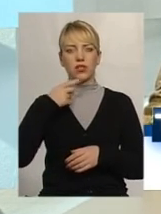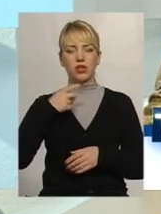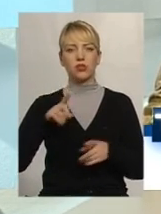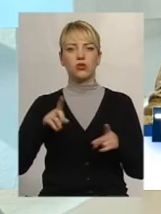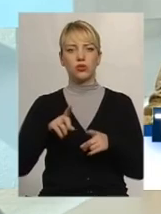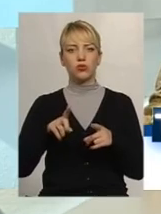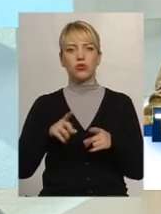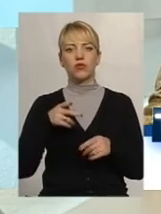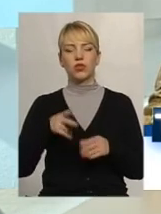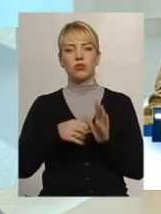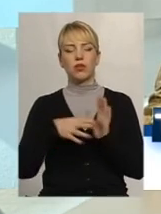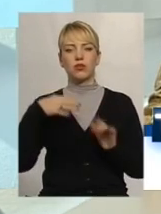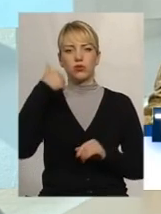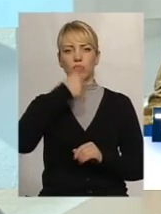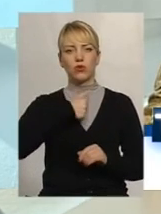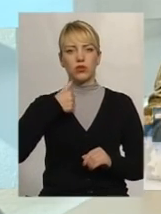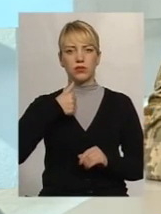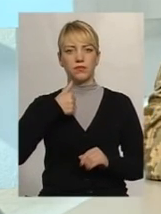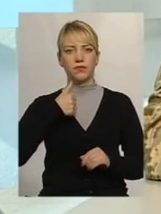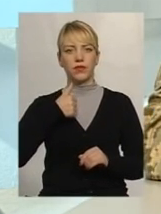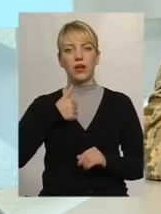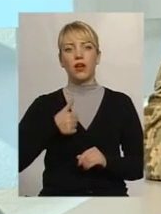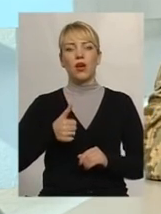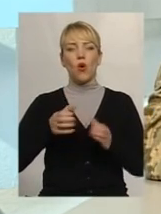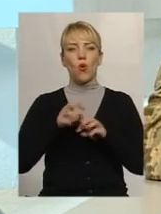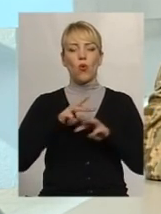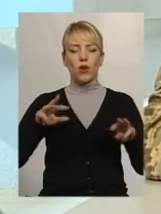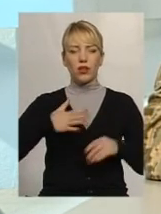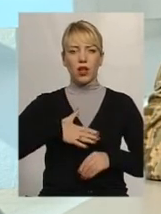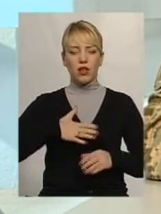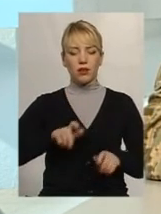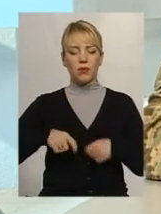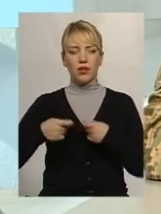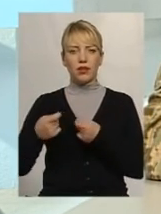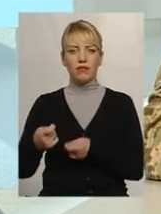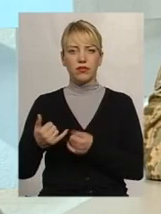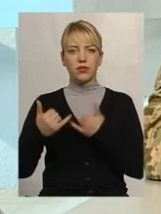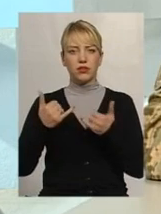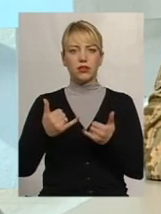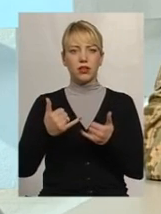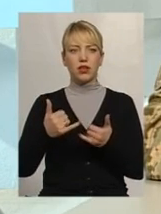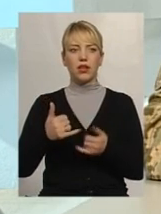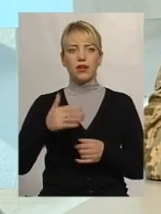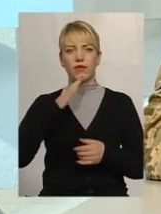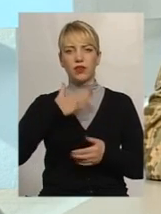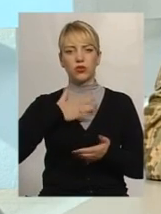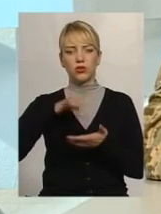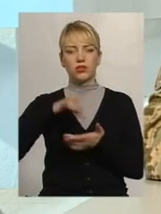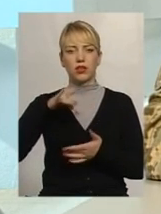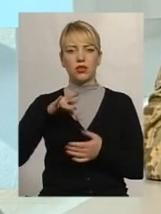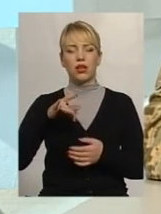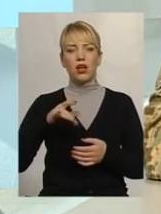дійсно в 2015 році уряд Канади передав для потреб центру розмінування